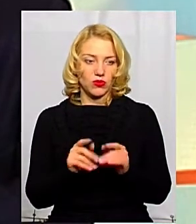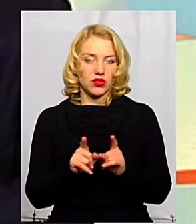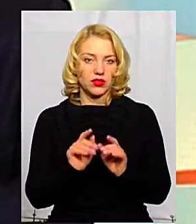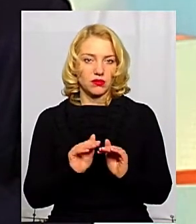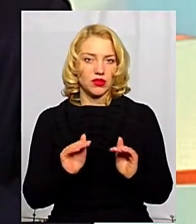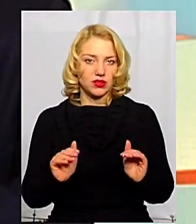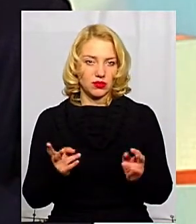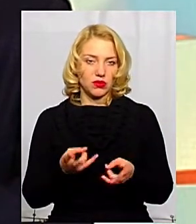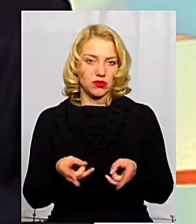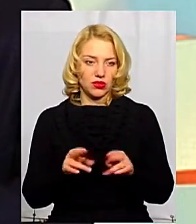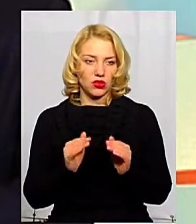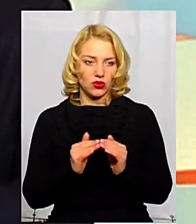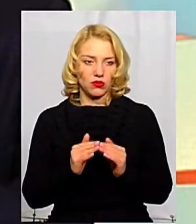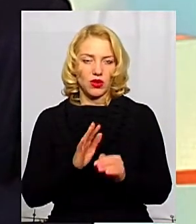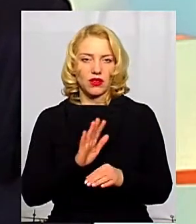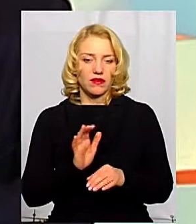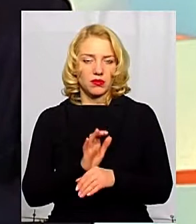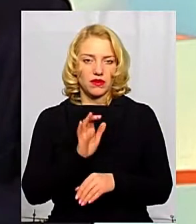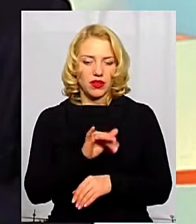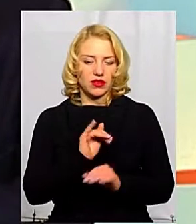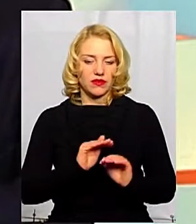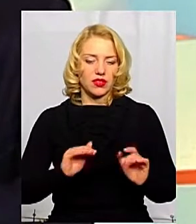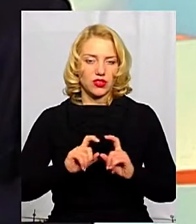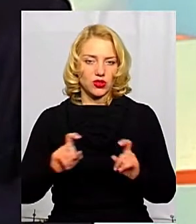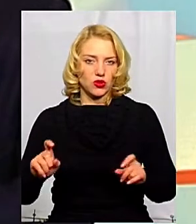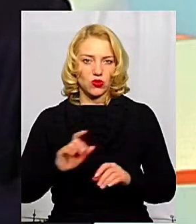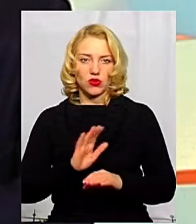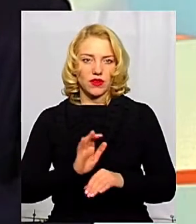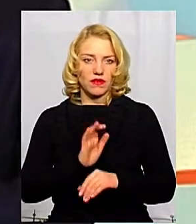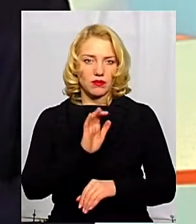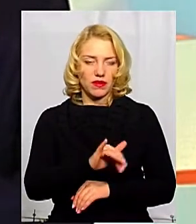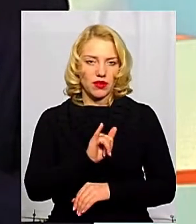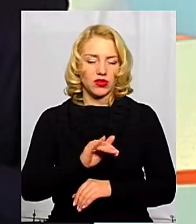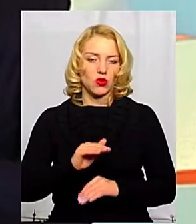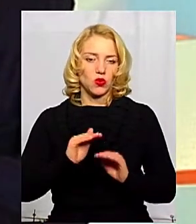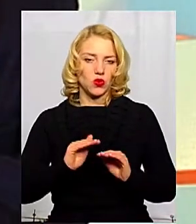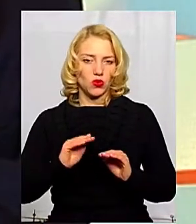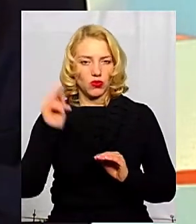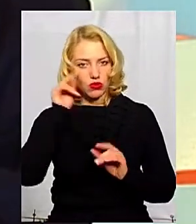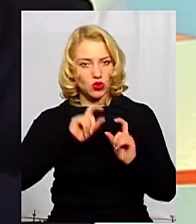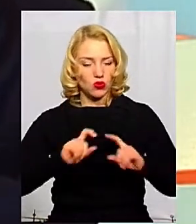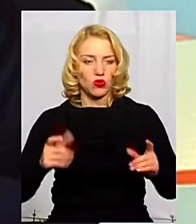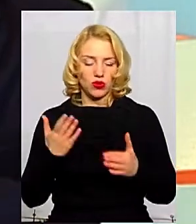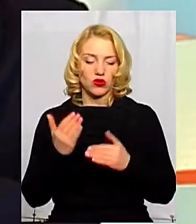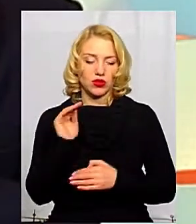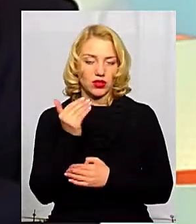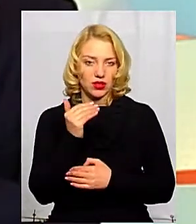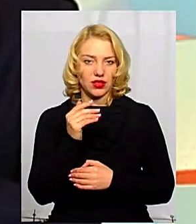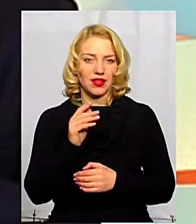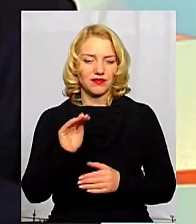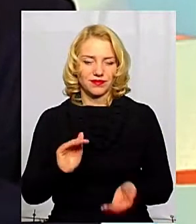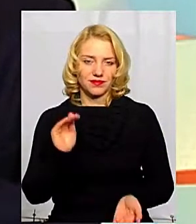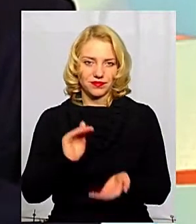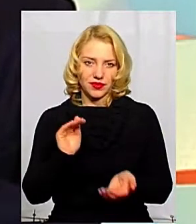дітей. Залишати вдома, не відправляти їх в дитячі садочки, не відправляти їх в школи. Якщо це дитина, скажімо, такого дошкільного